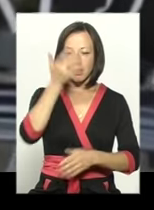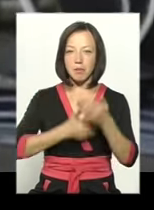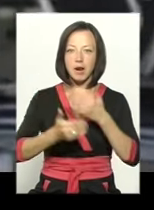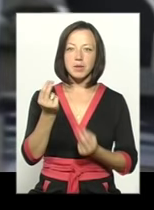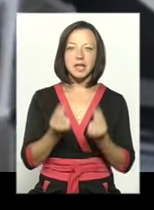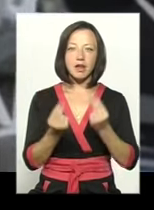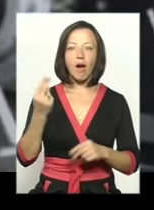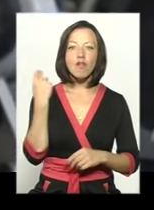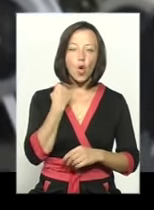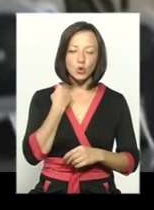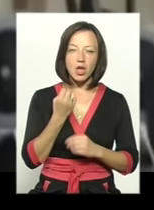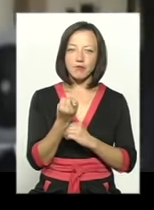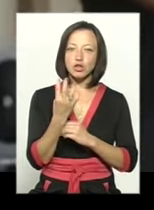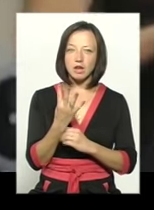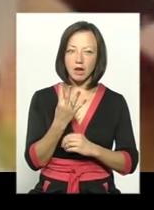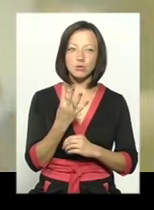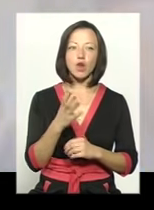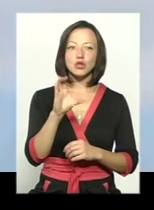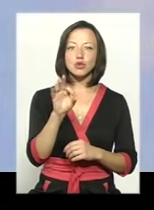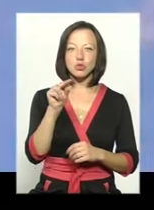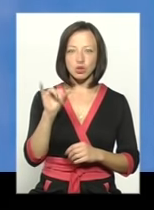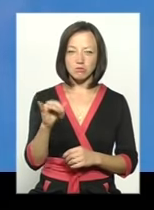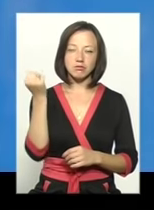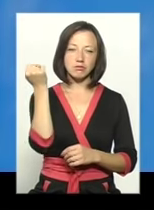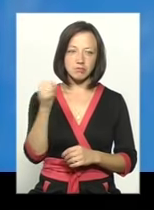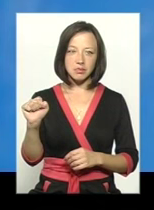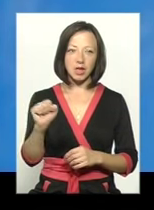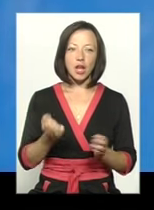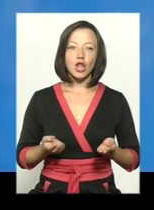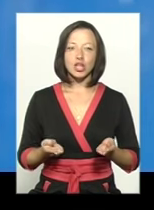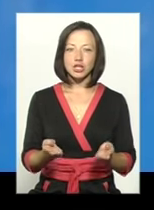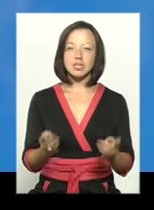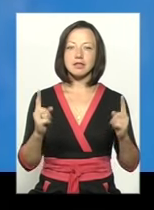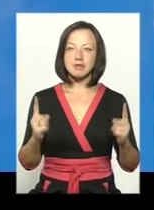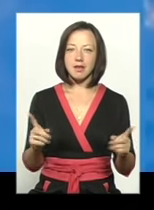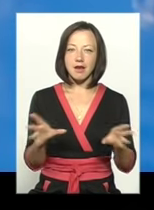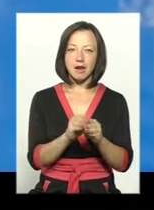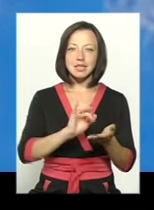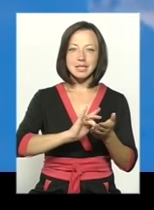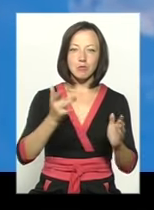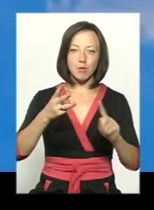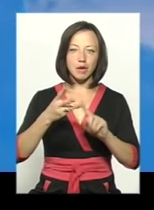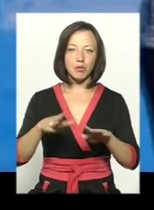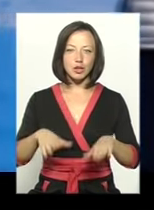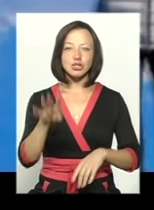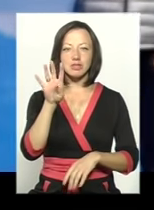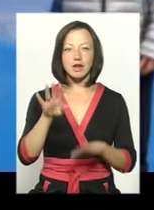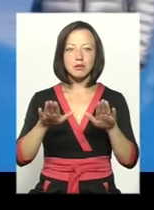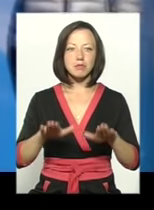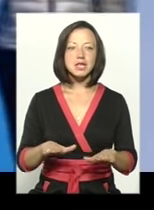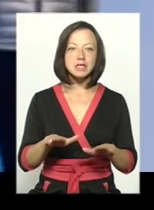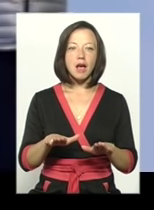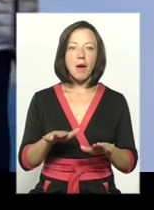у Лондоні. А вже у 2014-му у Сочі їй підкорюються лишні дистанції разом із сріблом та бронзою і четверте місце в